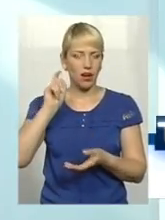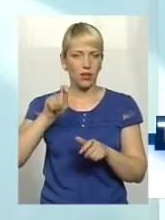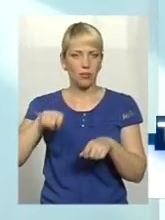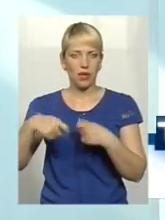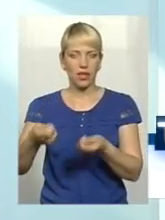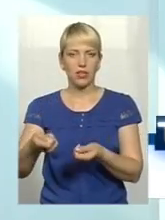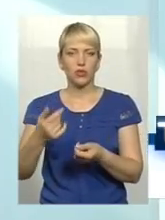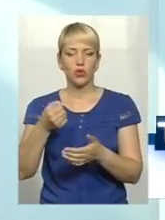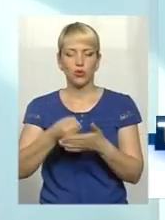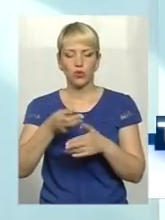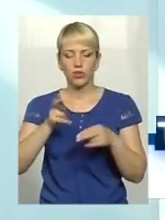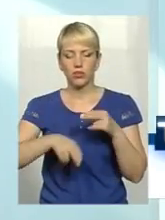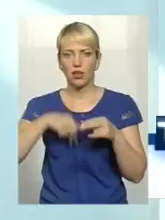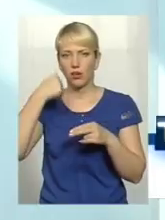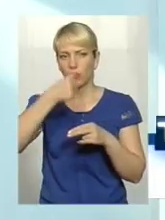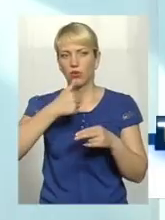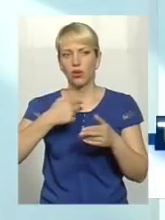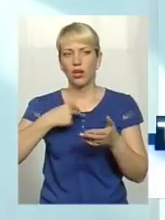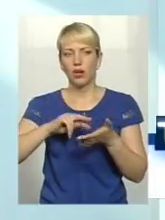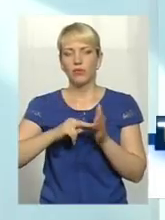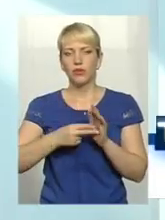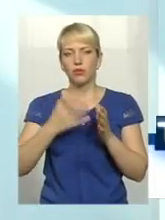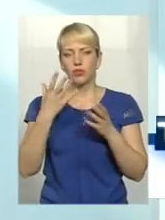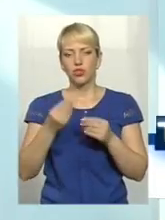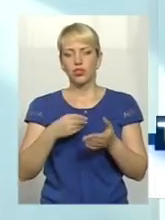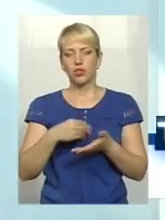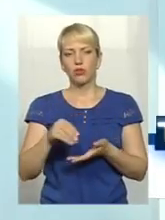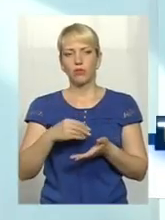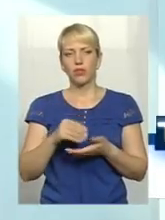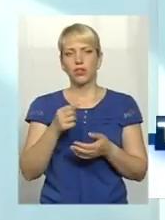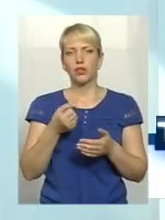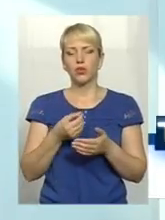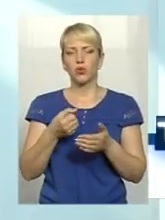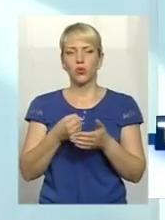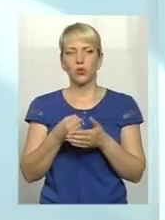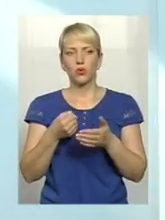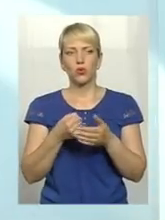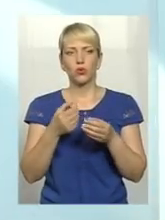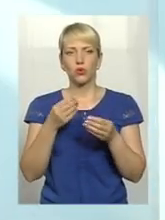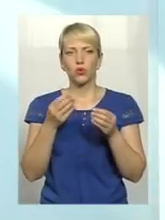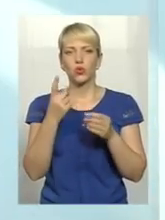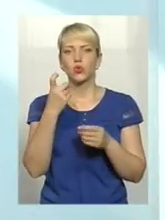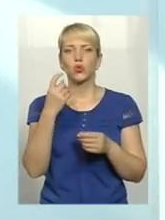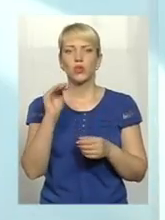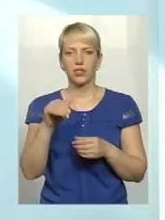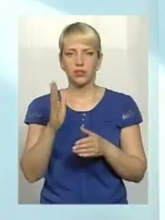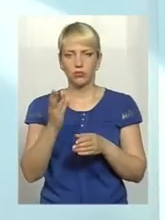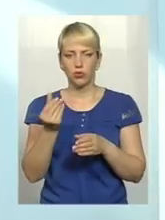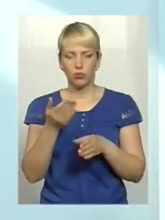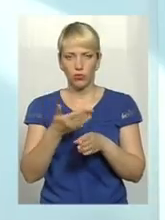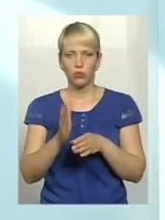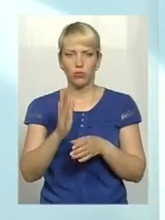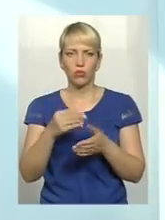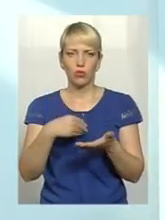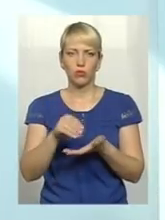до кінця року ми плануємо ще закупити до 100 тисяч виділену суму і ще закупити певну кількість